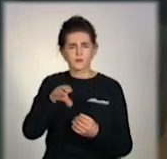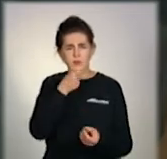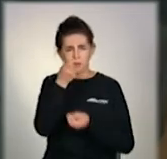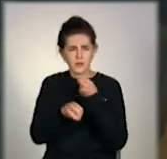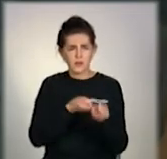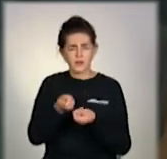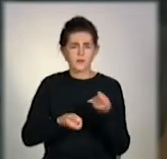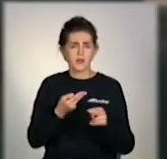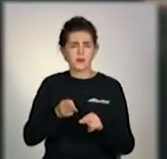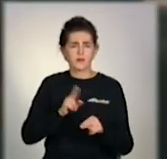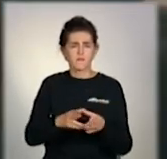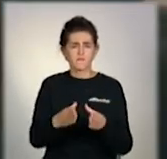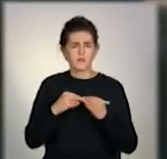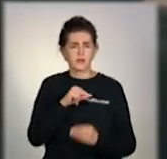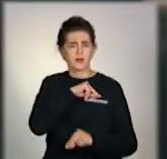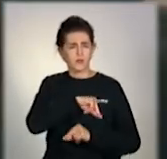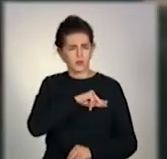можливого співробітництва.